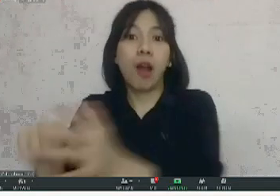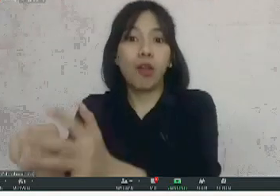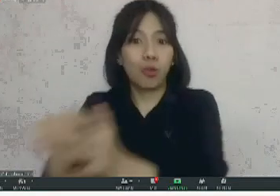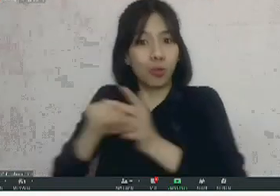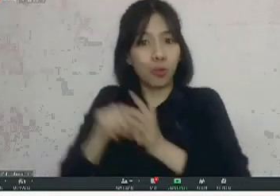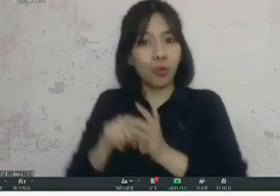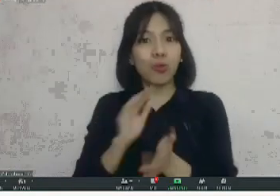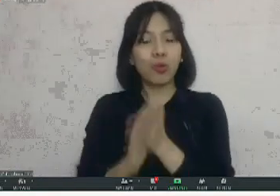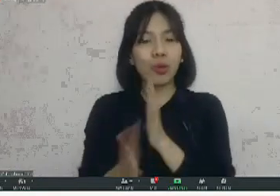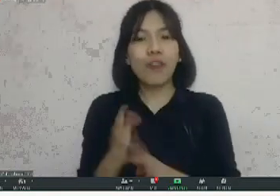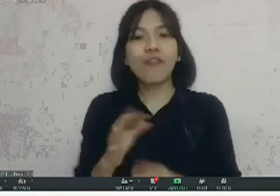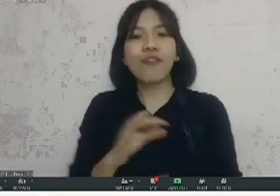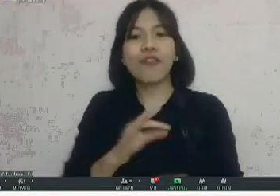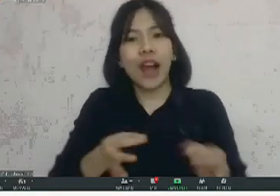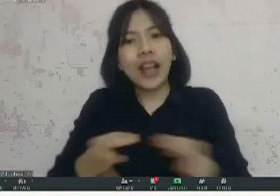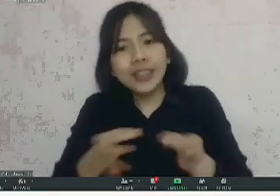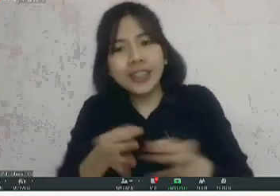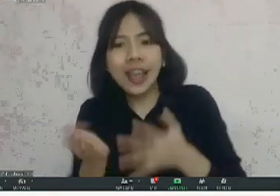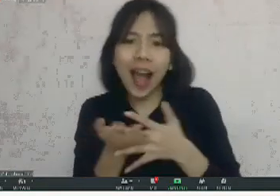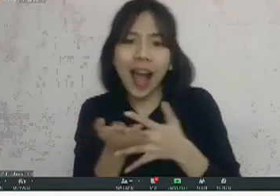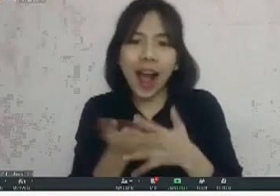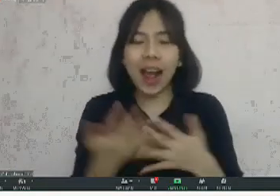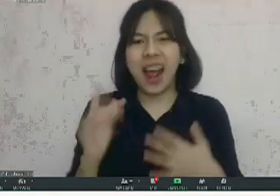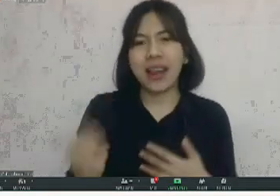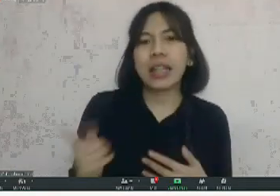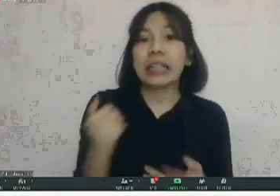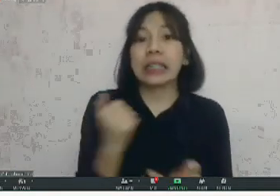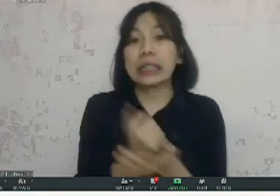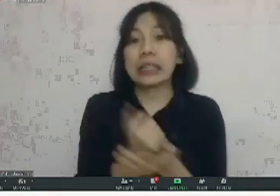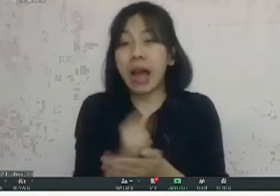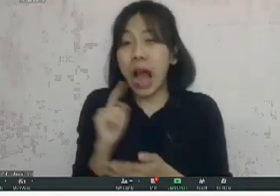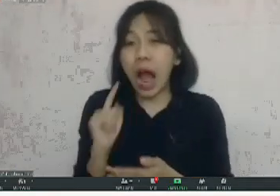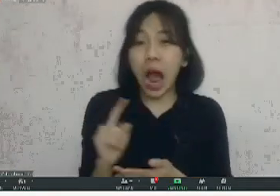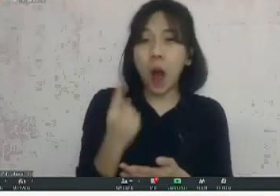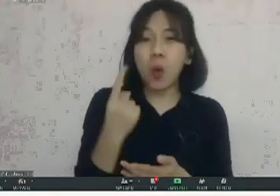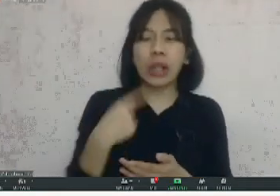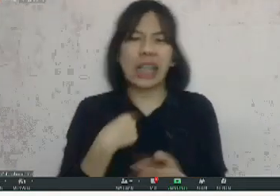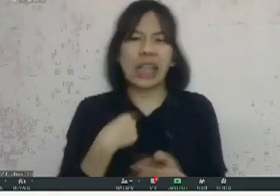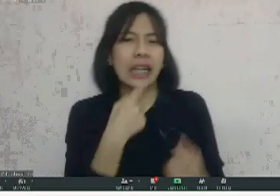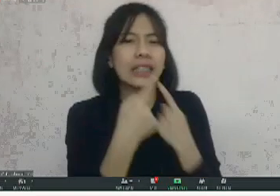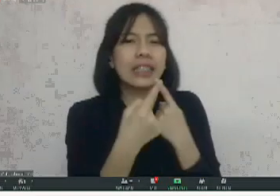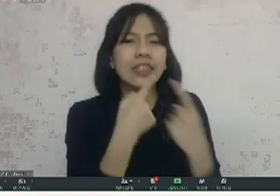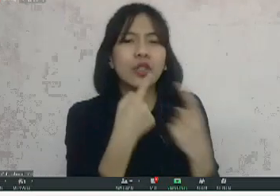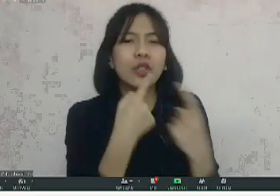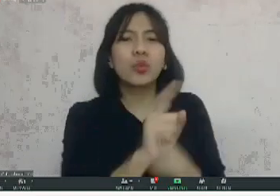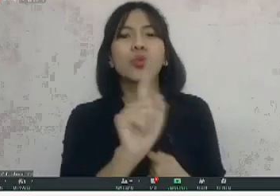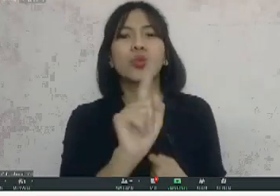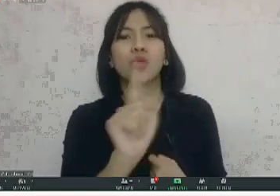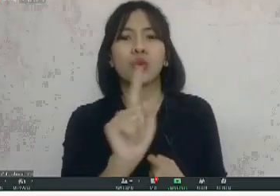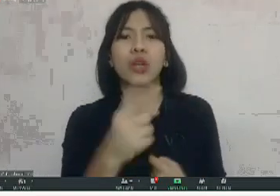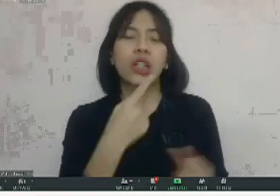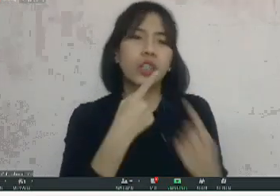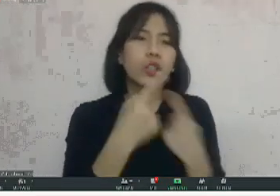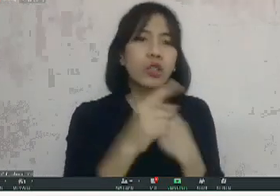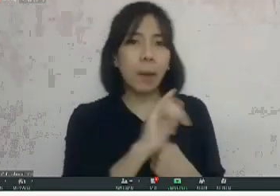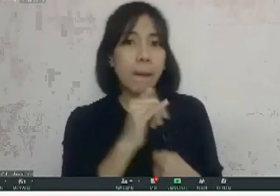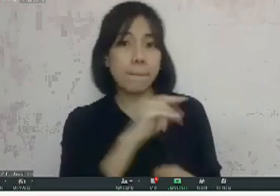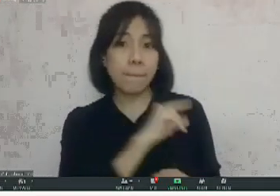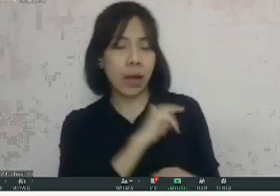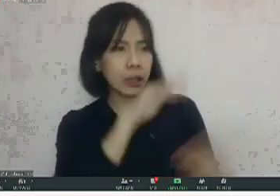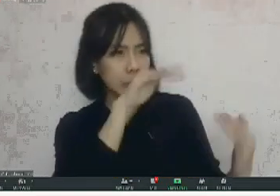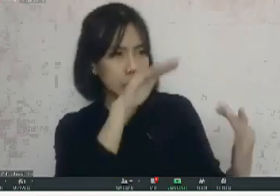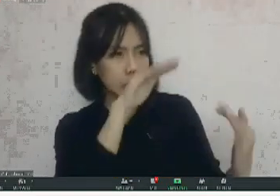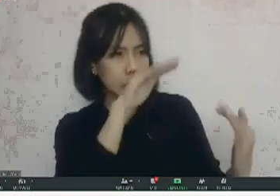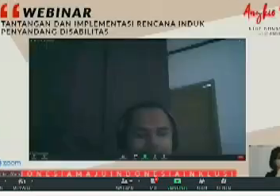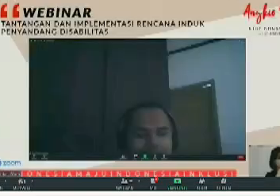sebetulnya sih di awalnya agak sedikit ada sedikit diskusi dulu sih gitu ya ada sedikit diskusi dengan Panitia dan lain-lain tapi